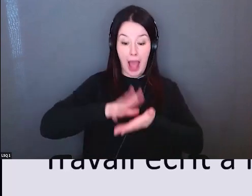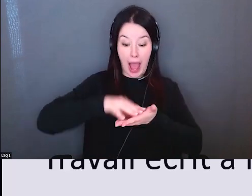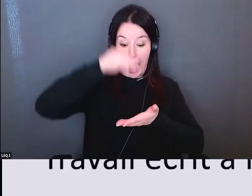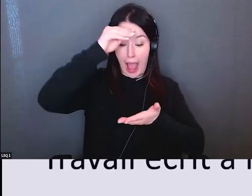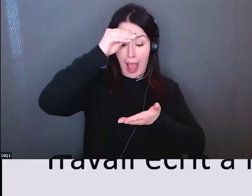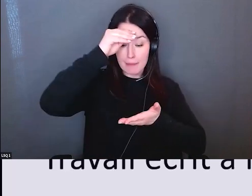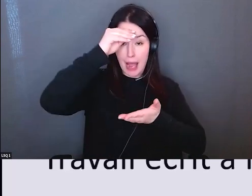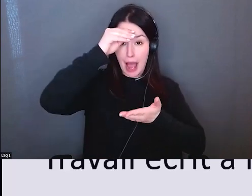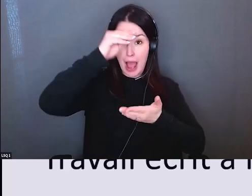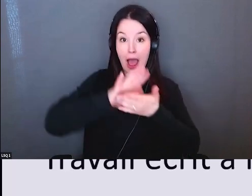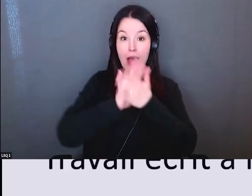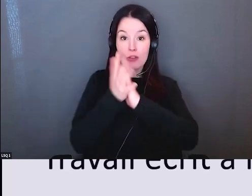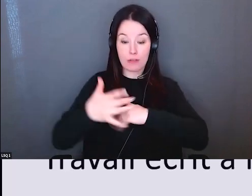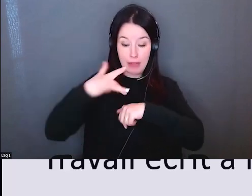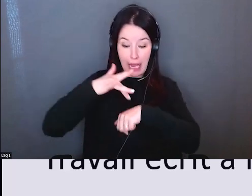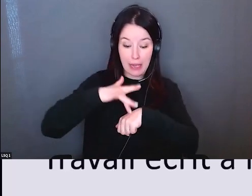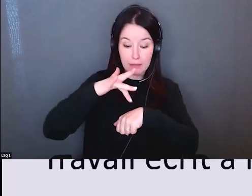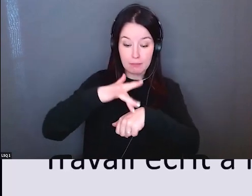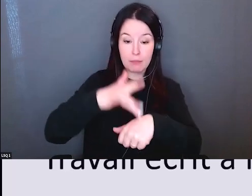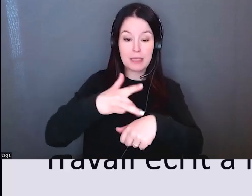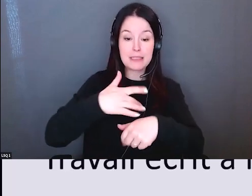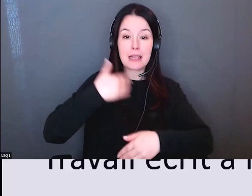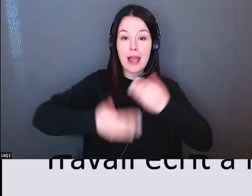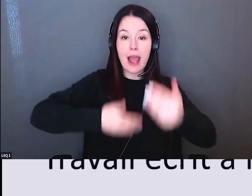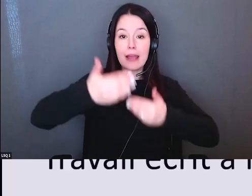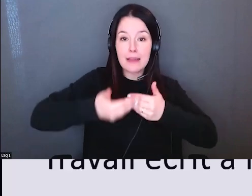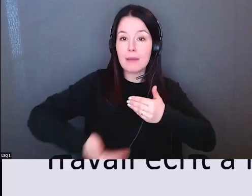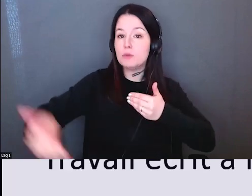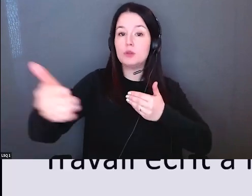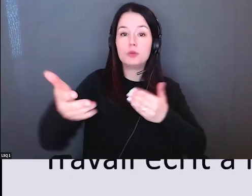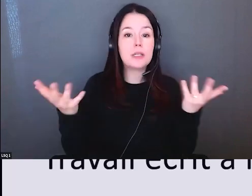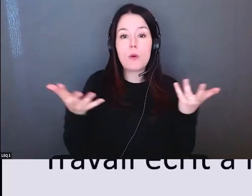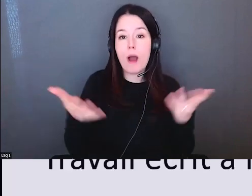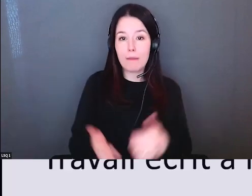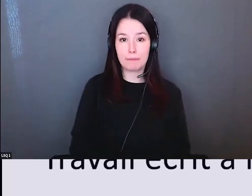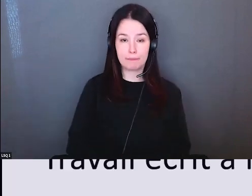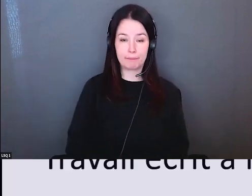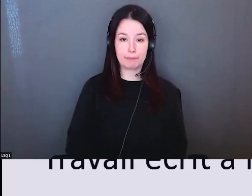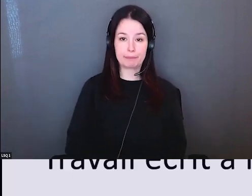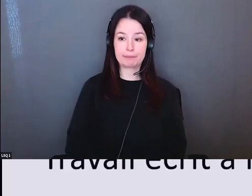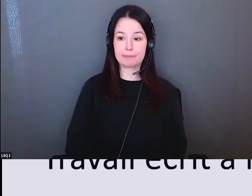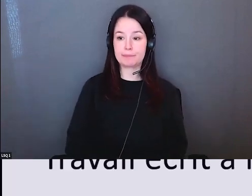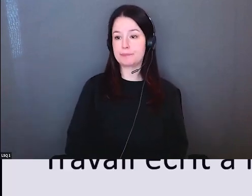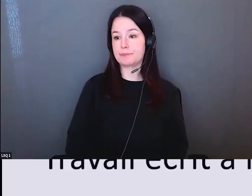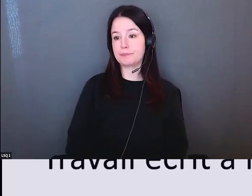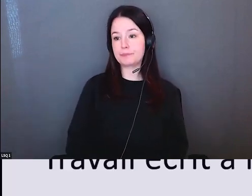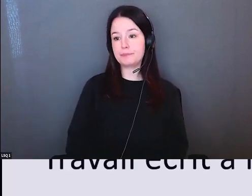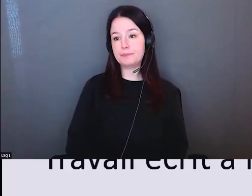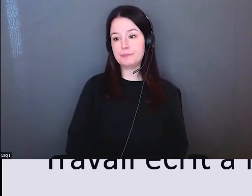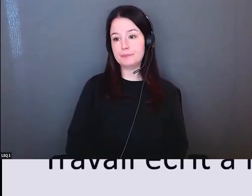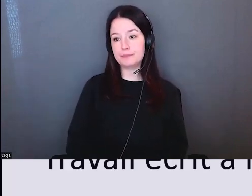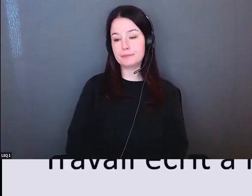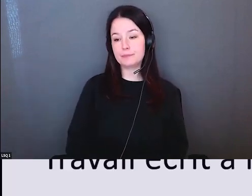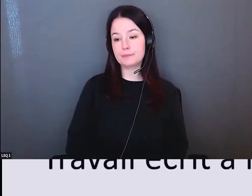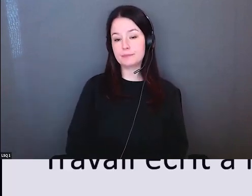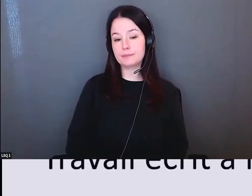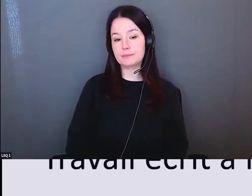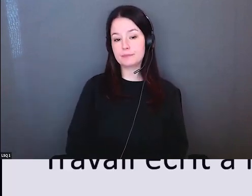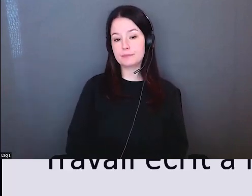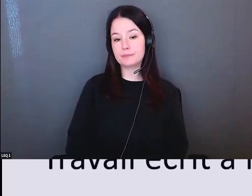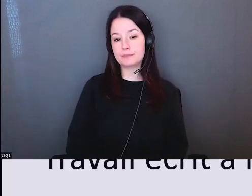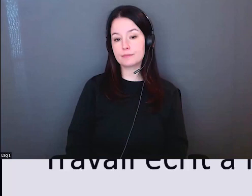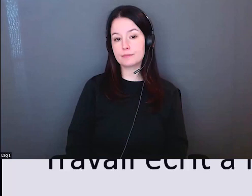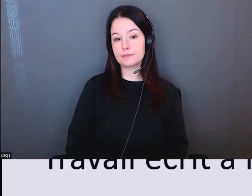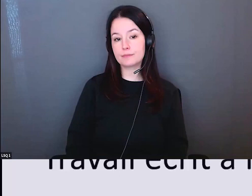pas mal pendant cette heure à venir il y aura cette idée de créer un sens de suivre des